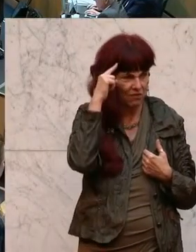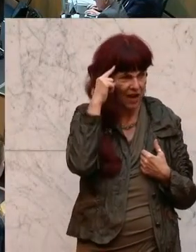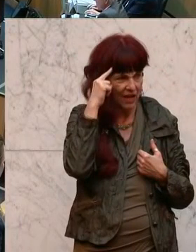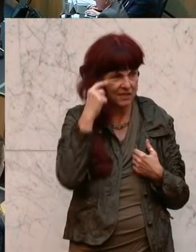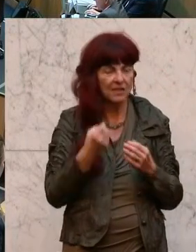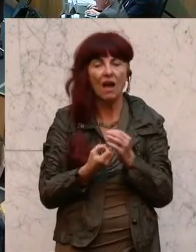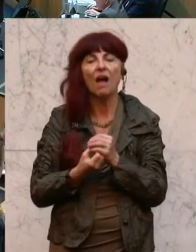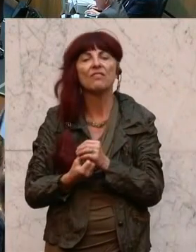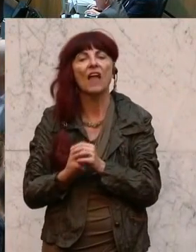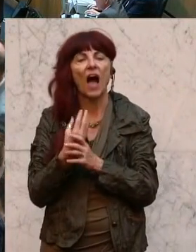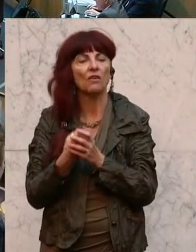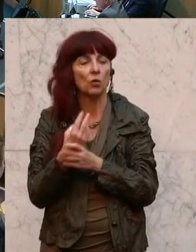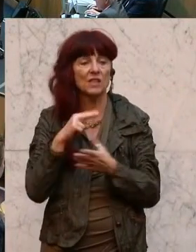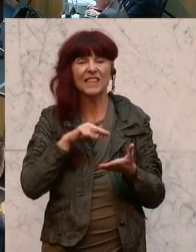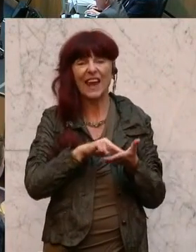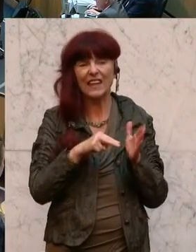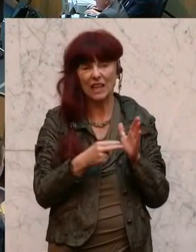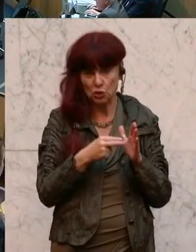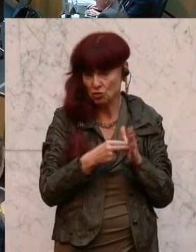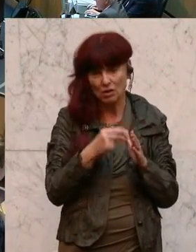Sahelzone. Die haben andere Prioritäten.